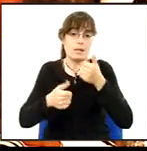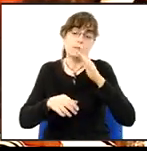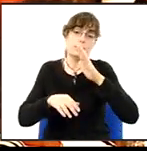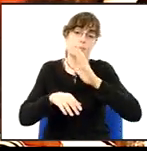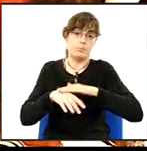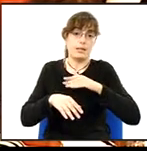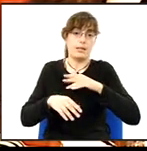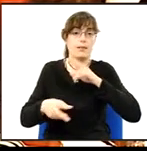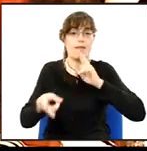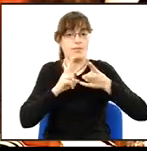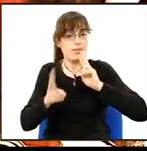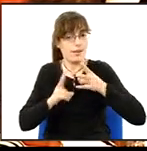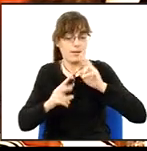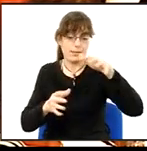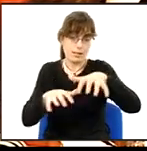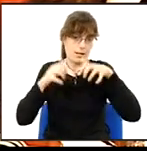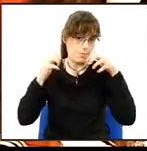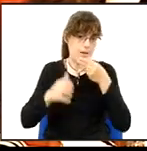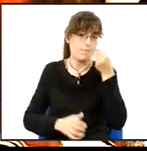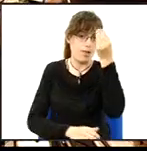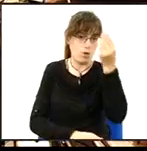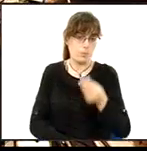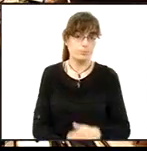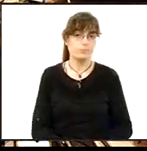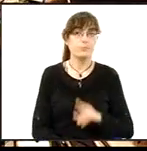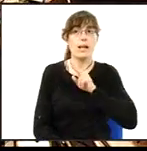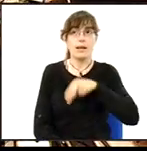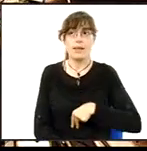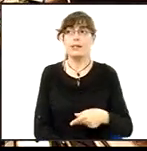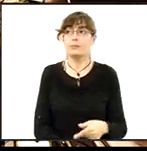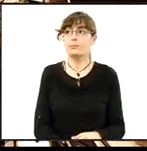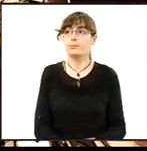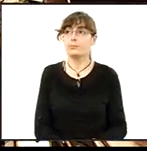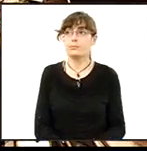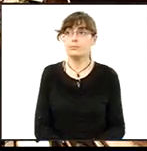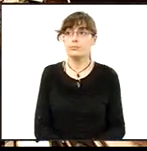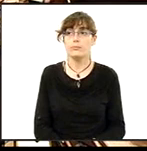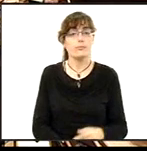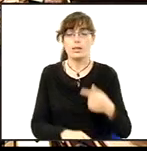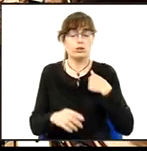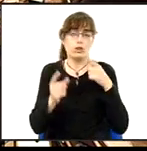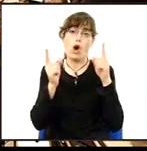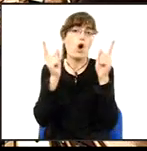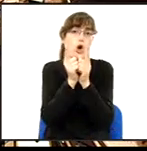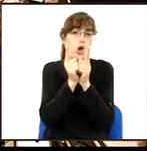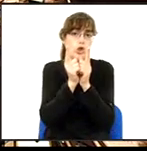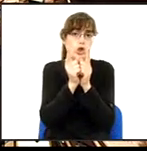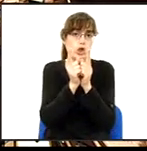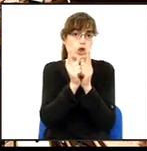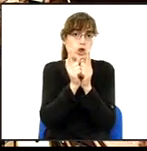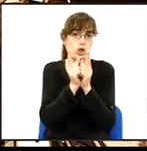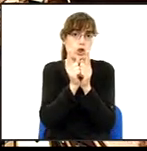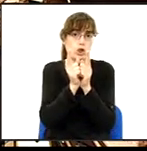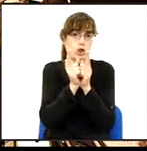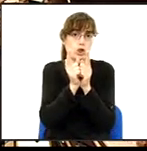bona dialèctica en el ple. Senyor Anglada. Sí, no, seré molt breu. Em dirigiré